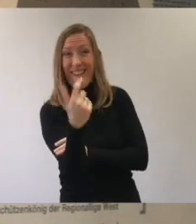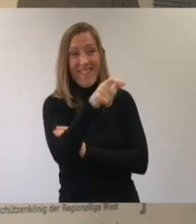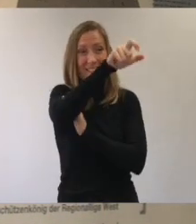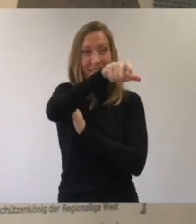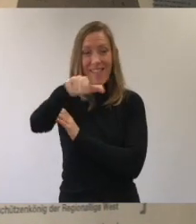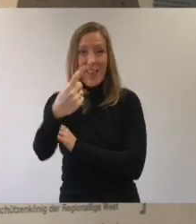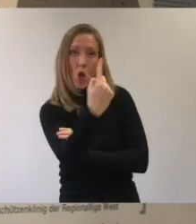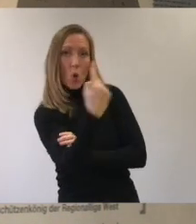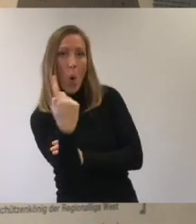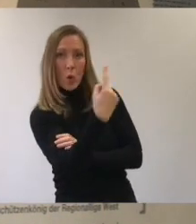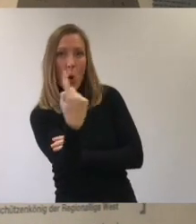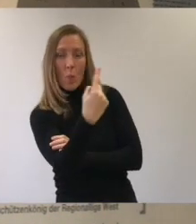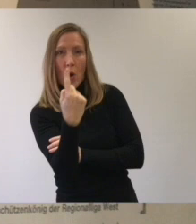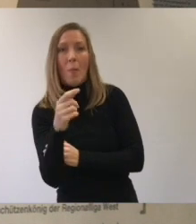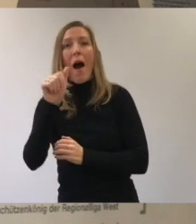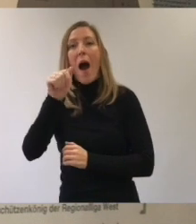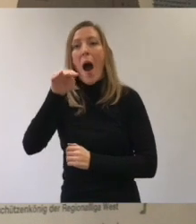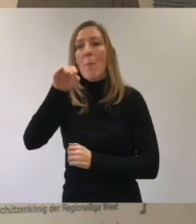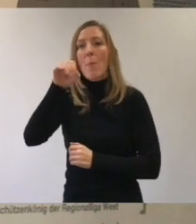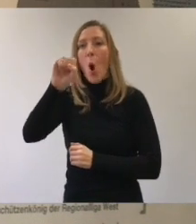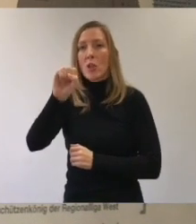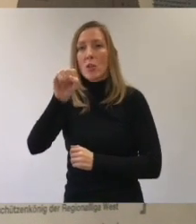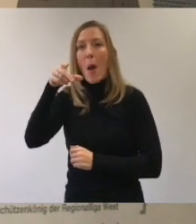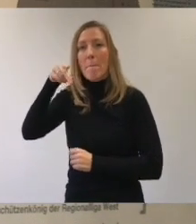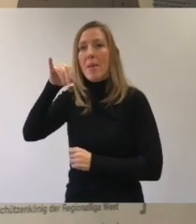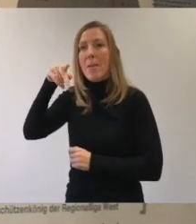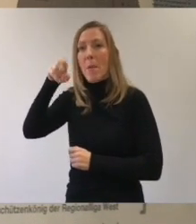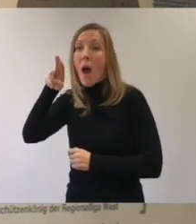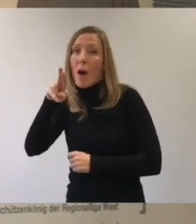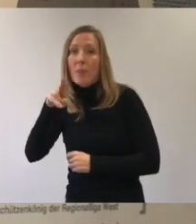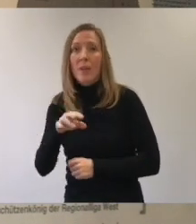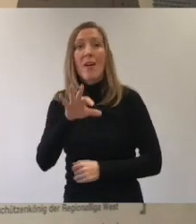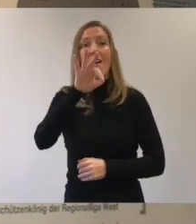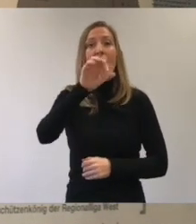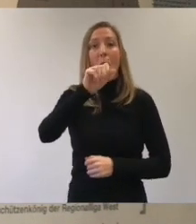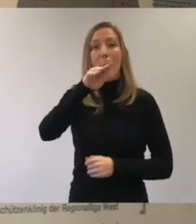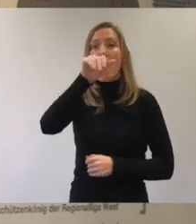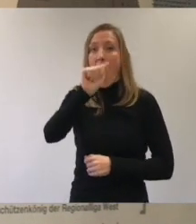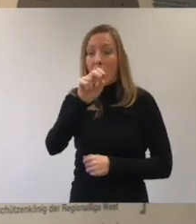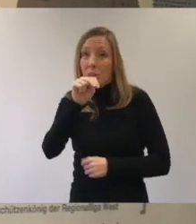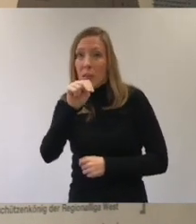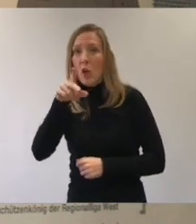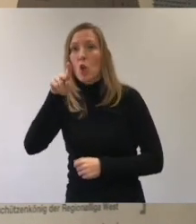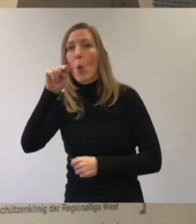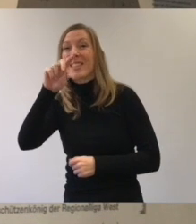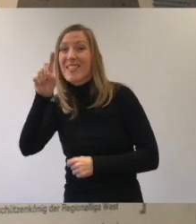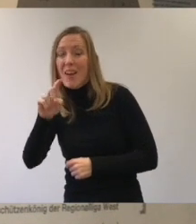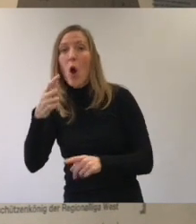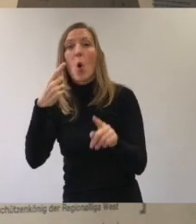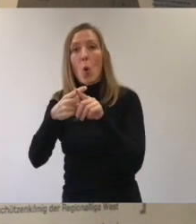laufen an Ingo und seinen Freunden vorbei. Amos Pieper, Fabian Kunze und Fabian Klos.